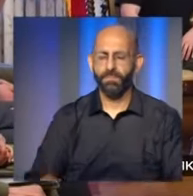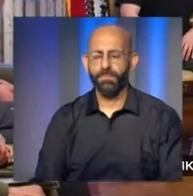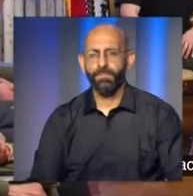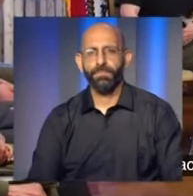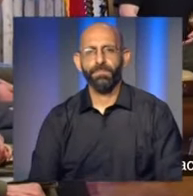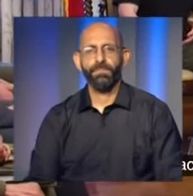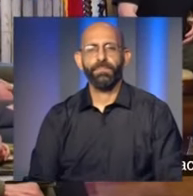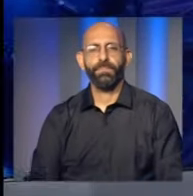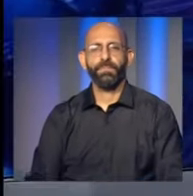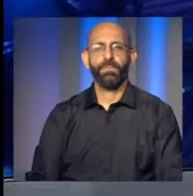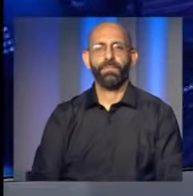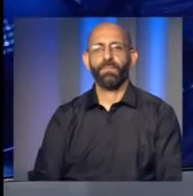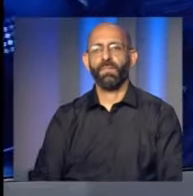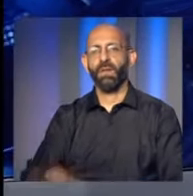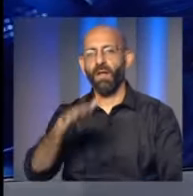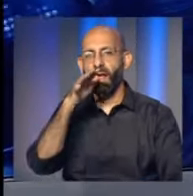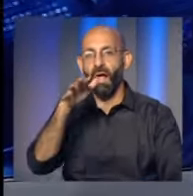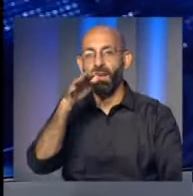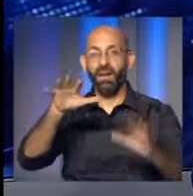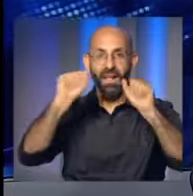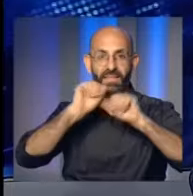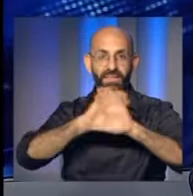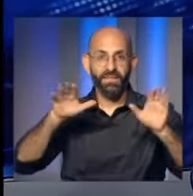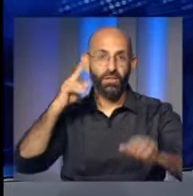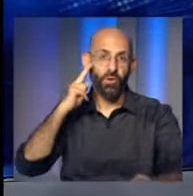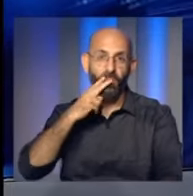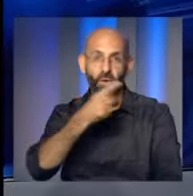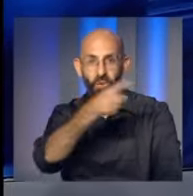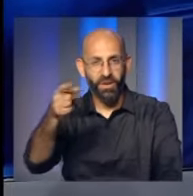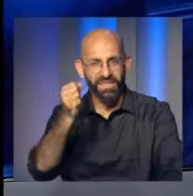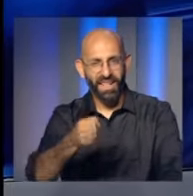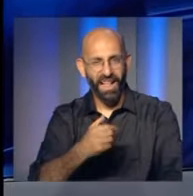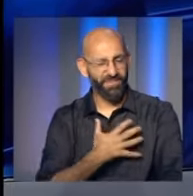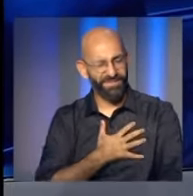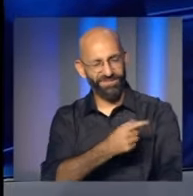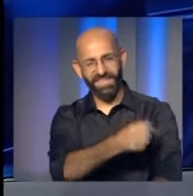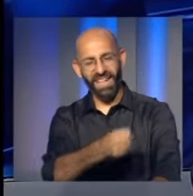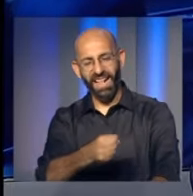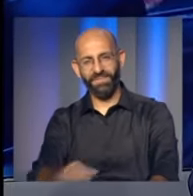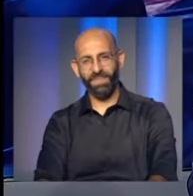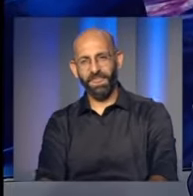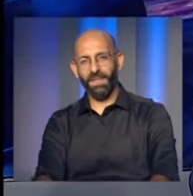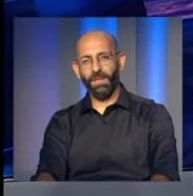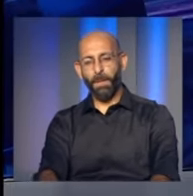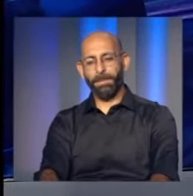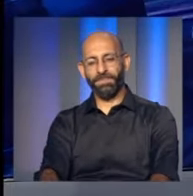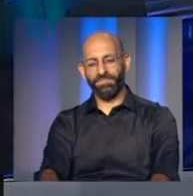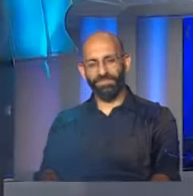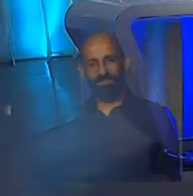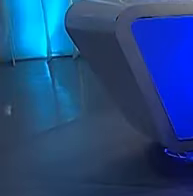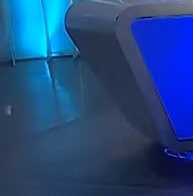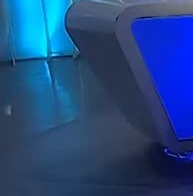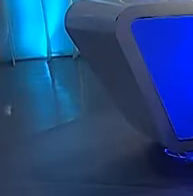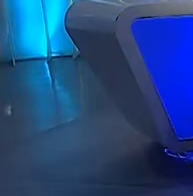أراضيها مشهدين الكرام في الختام أنا وهي شام نشكروكم وادومتوم بخير